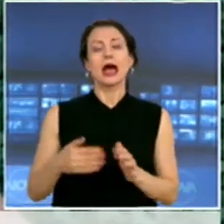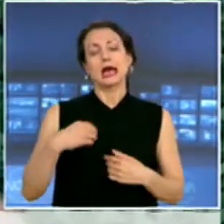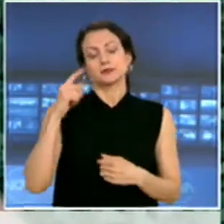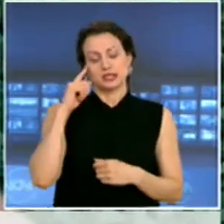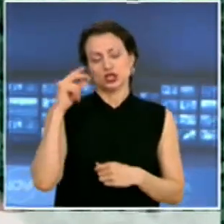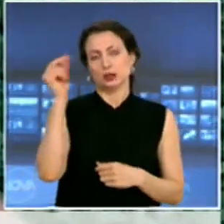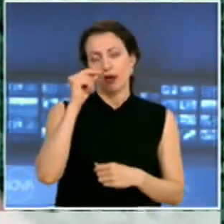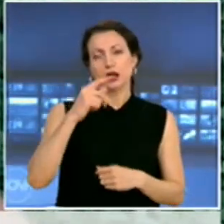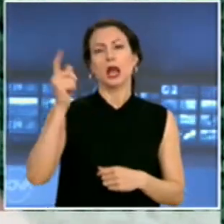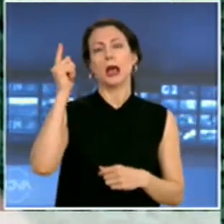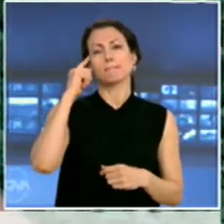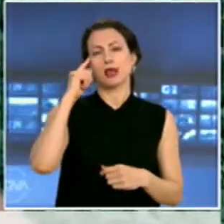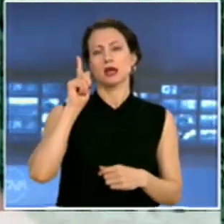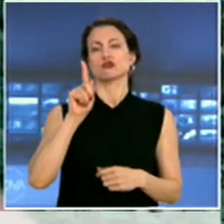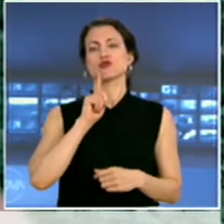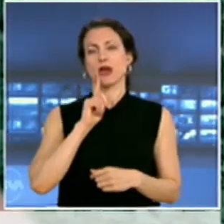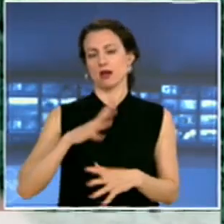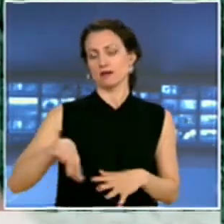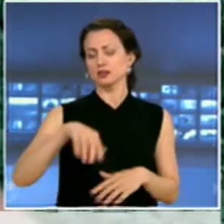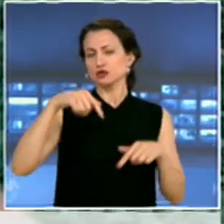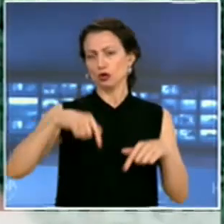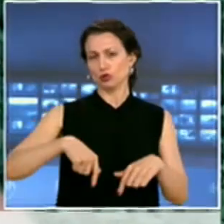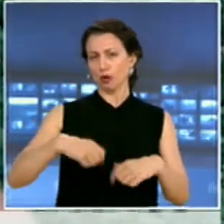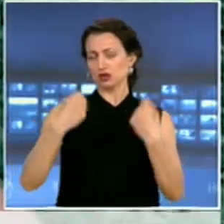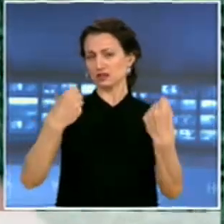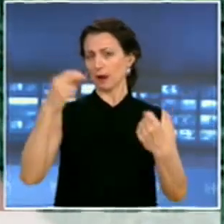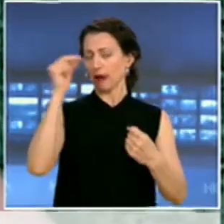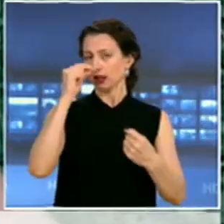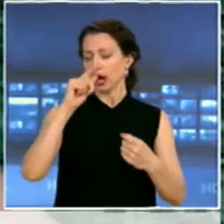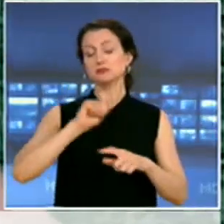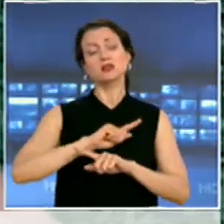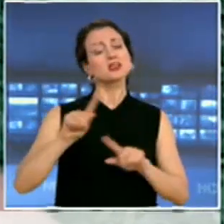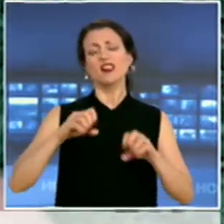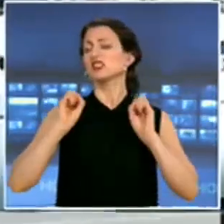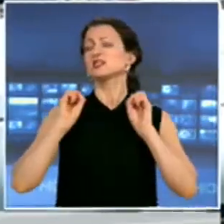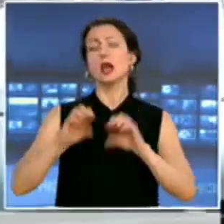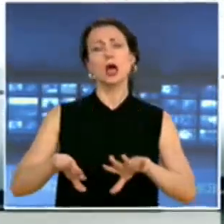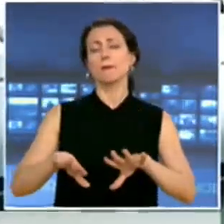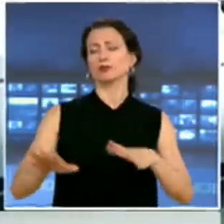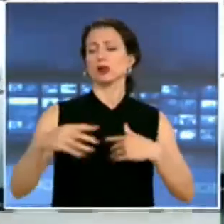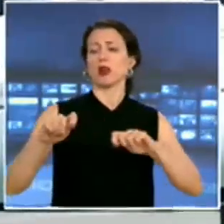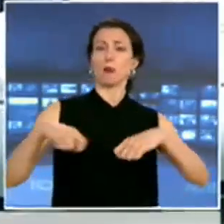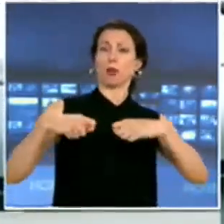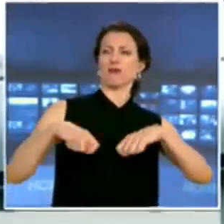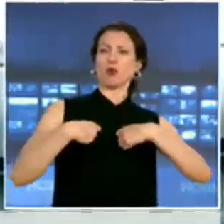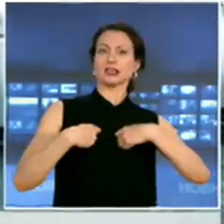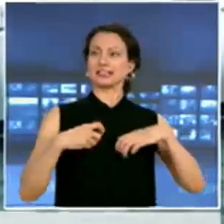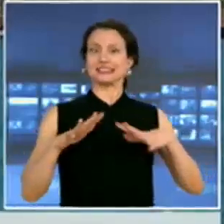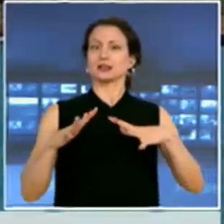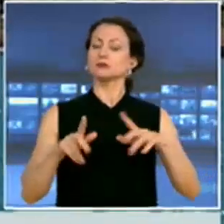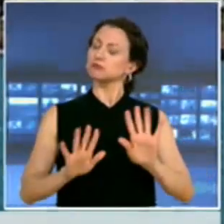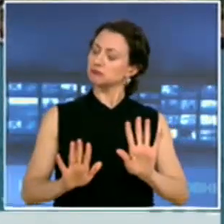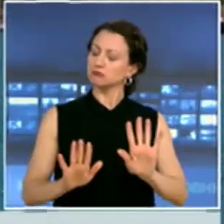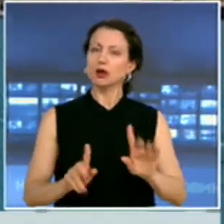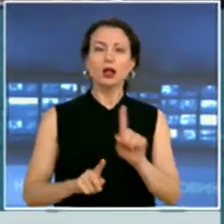мъдър човек. Всички, които живееме в тая държава и няма да се подаваме на тия провокации. Ние изключително добре се